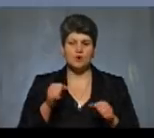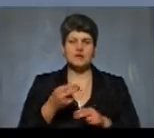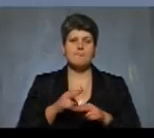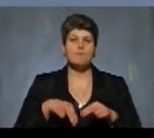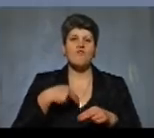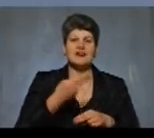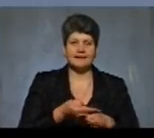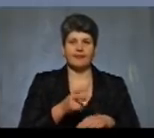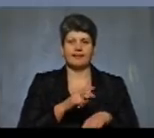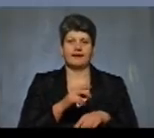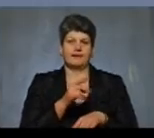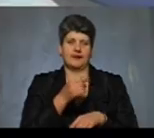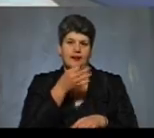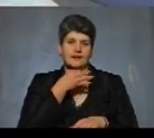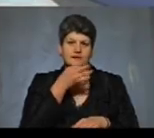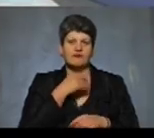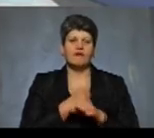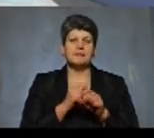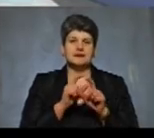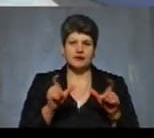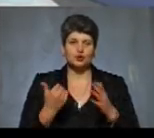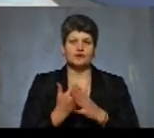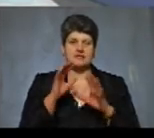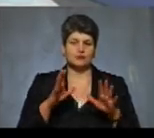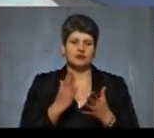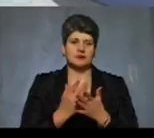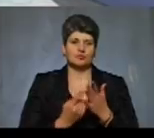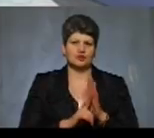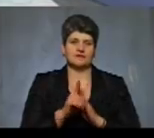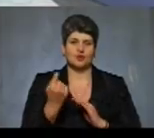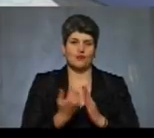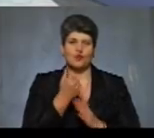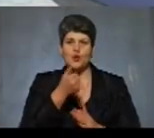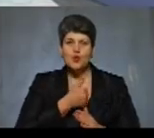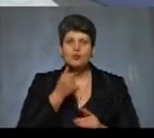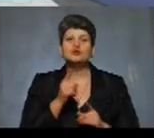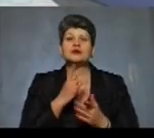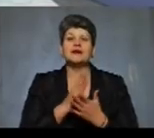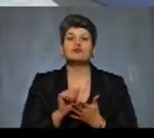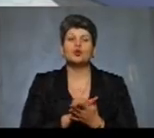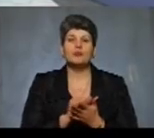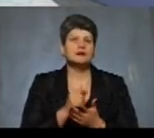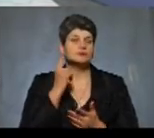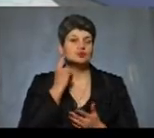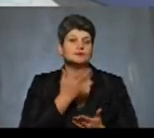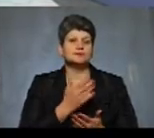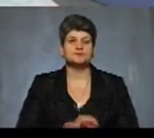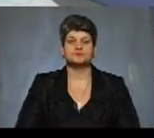ліки в аптеки. Відповідний закон вступив в дію з Нового року. Про що саме йдеться в документі, давайте почуємо далі.